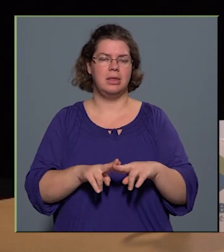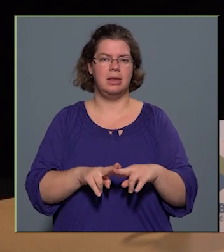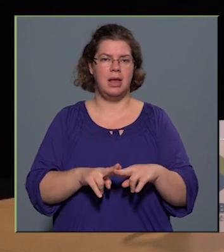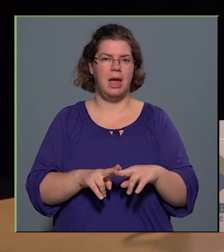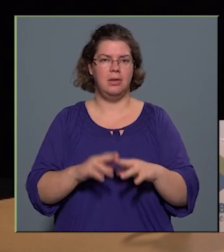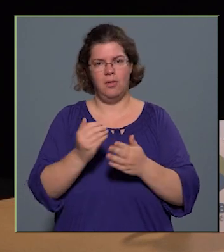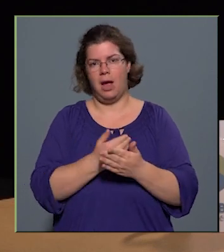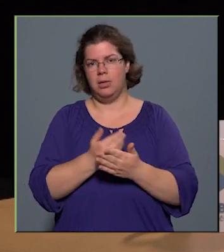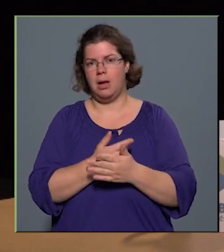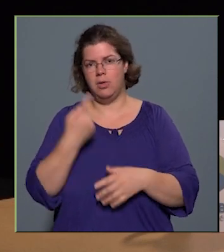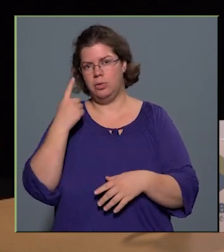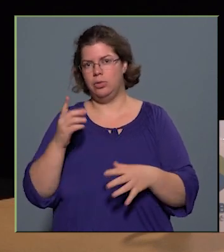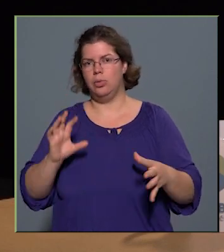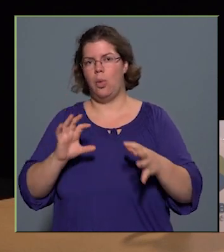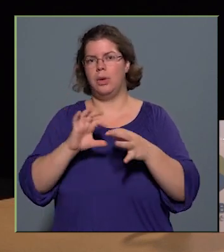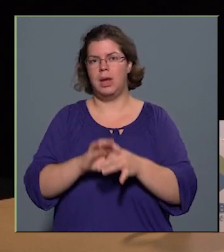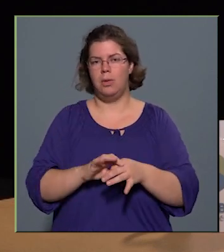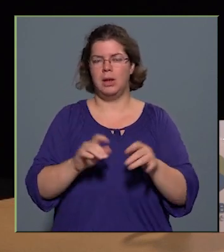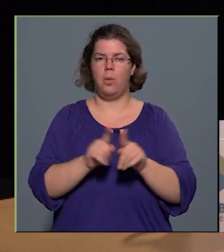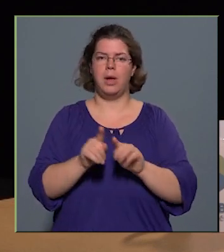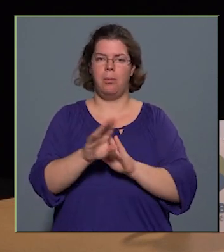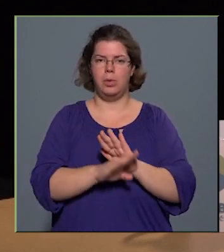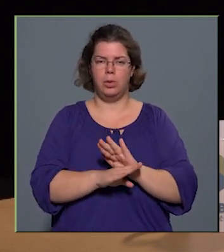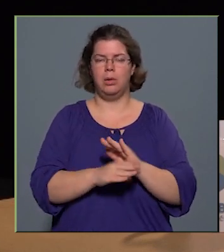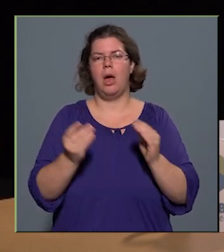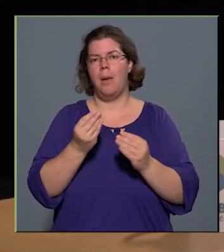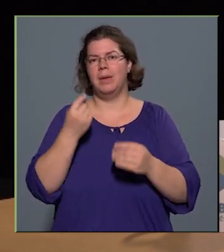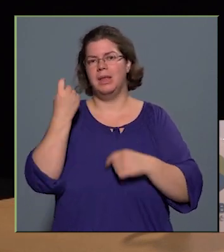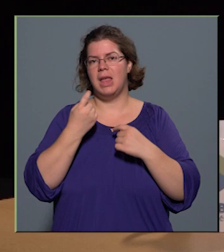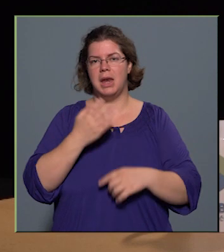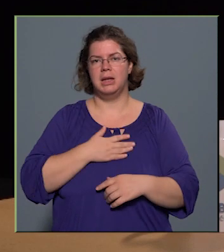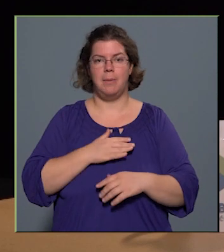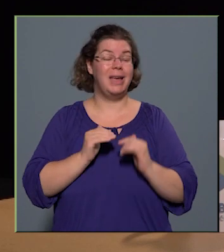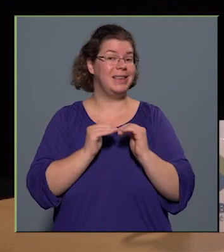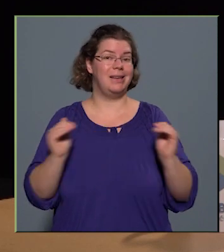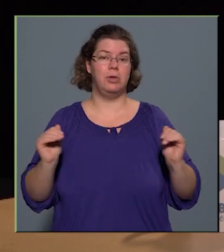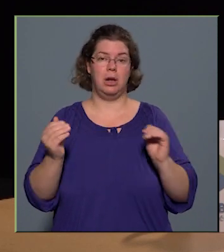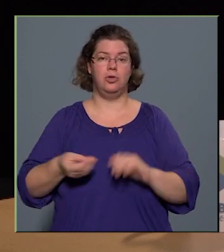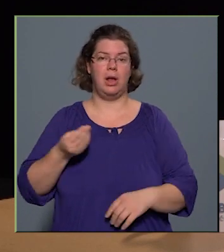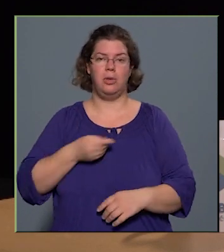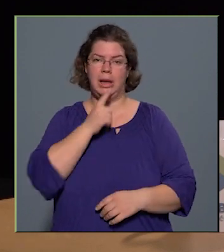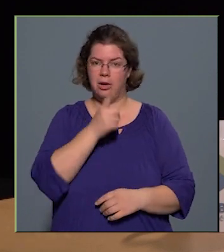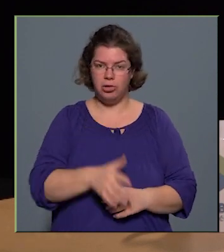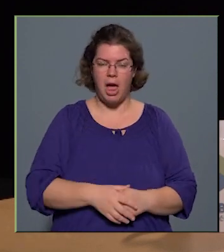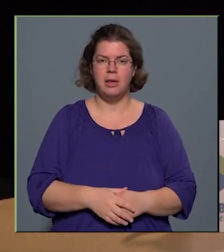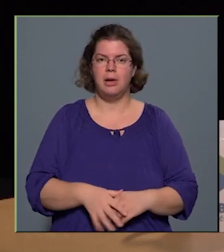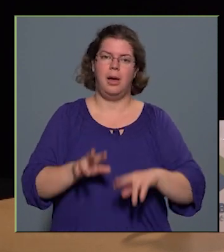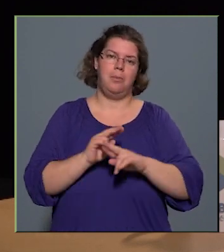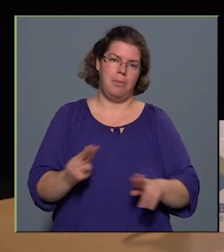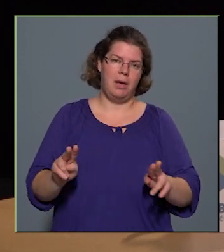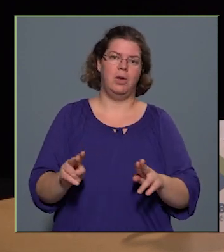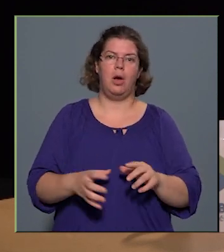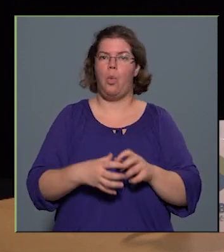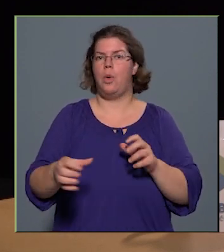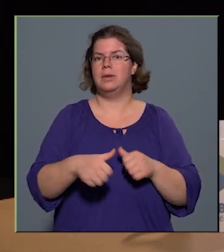felhasználva összetudtunk hozni egy olyan programot, ami szerintem egy színvonalas előadás lesz. Tehát, hogy megvannak a